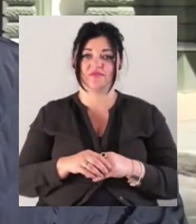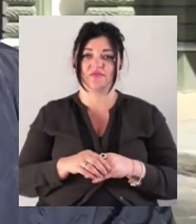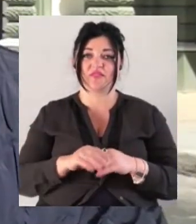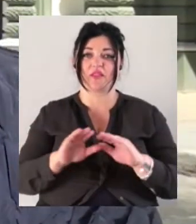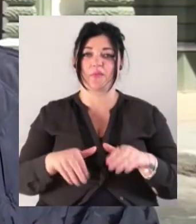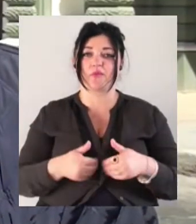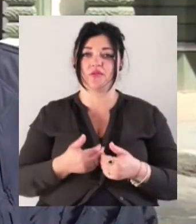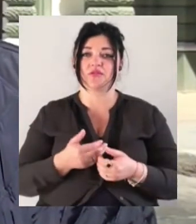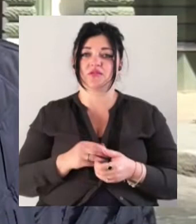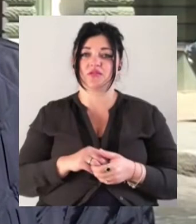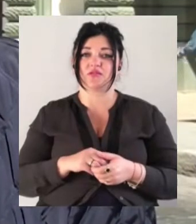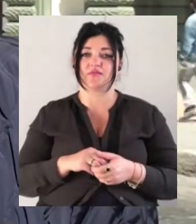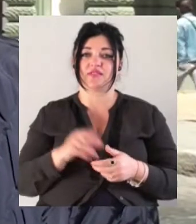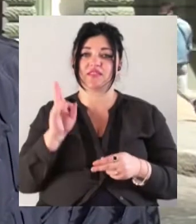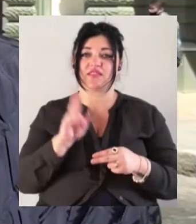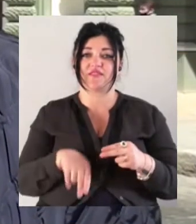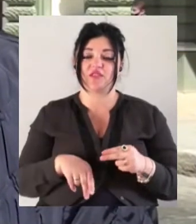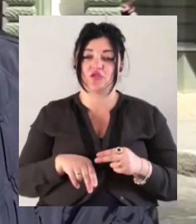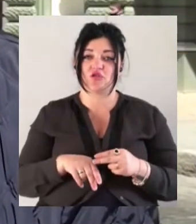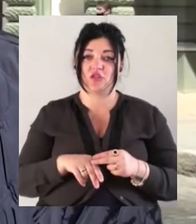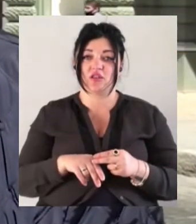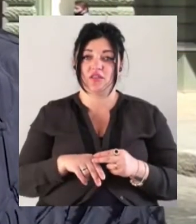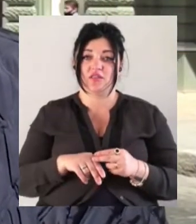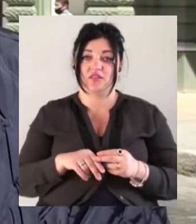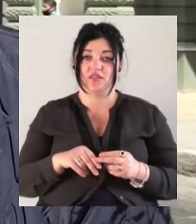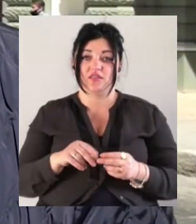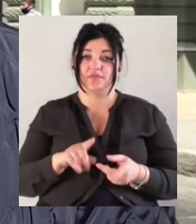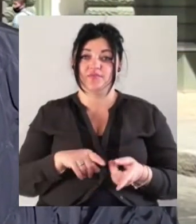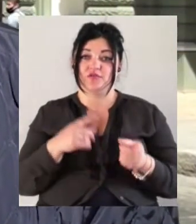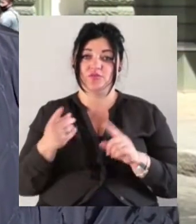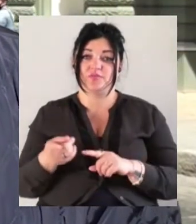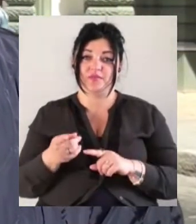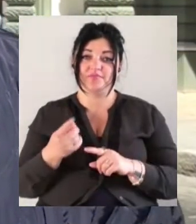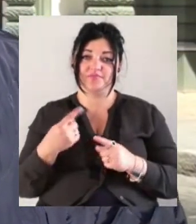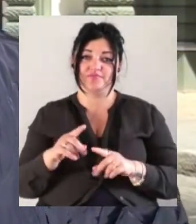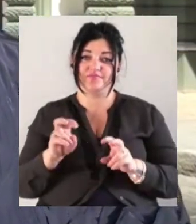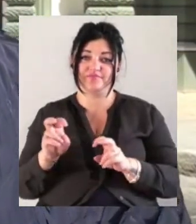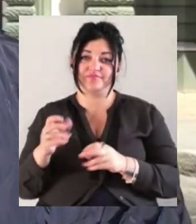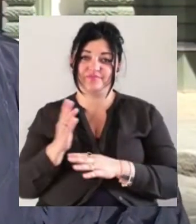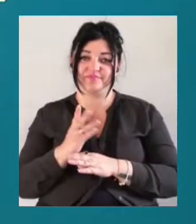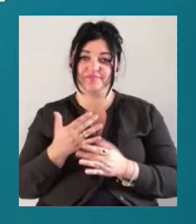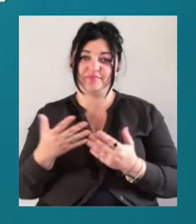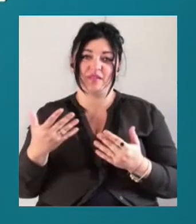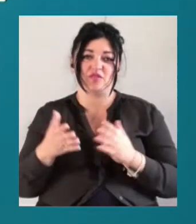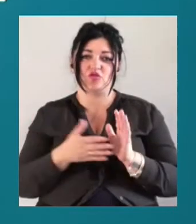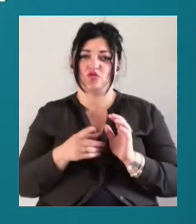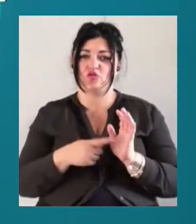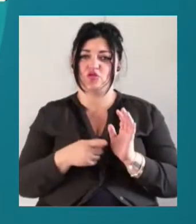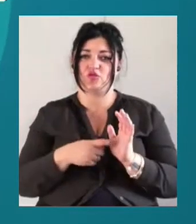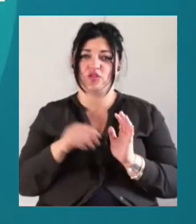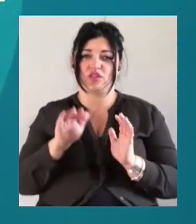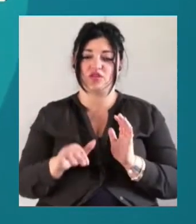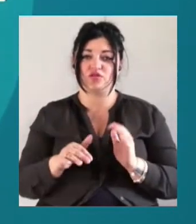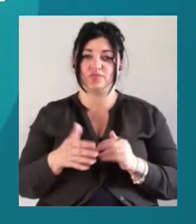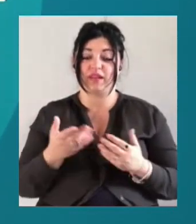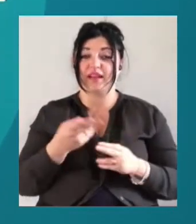Після завершення цвітіння весеннього, приступаємо до висадки літніх. Їх буде близько 600 тисяч. І це